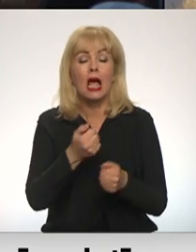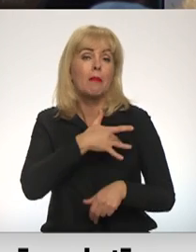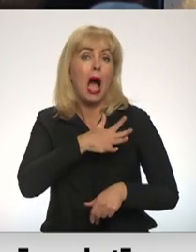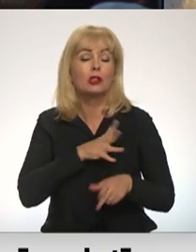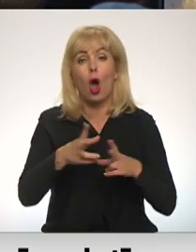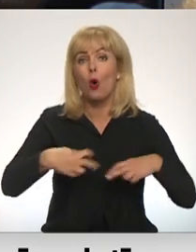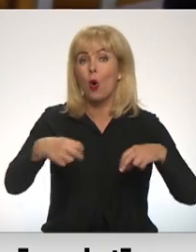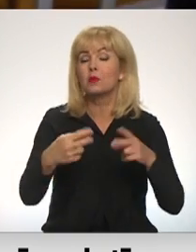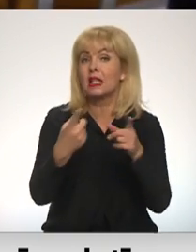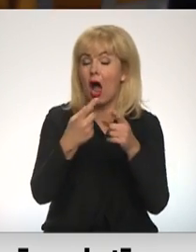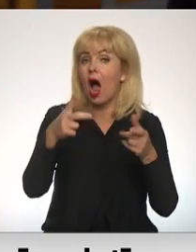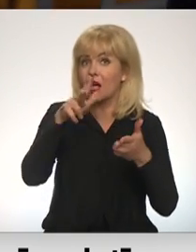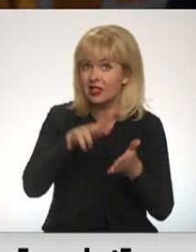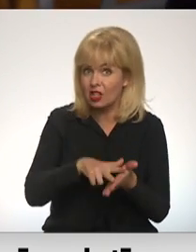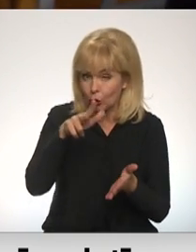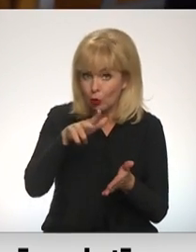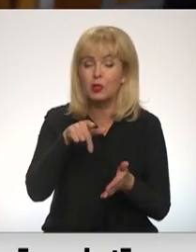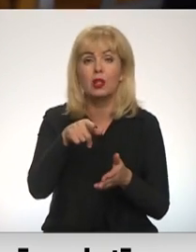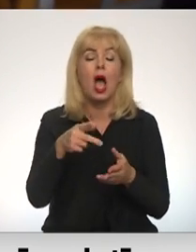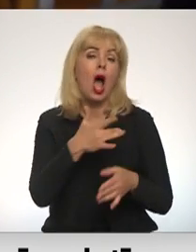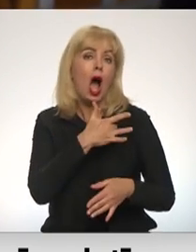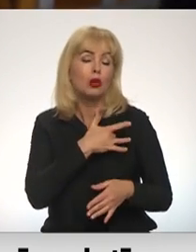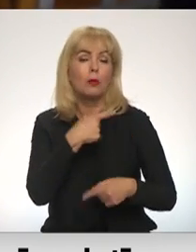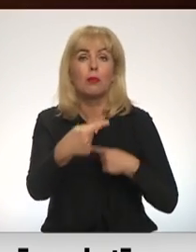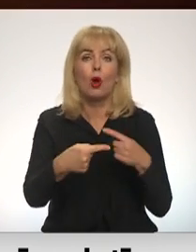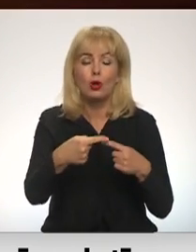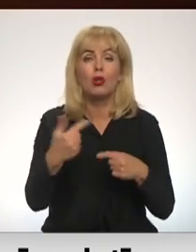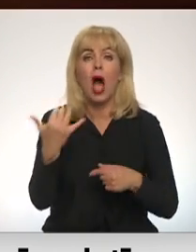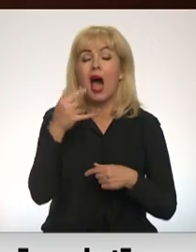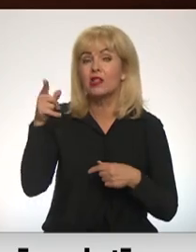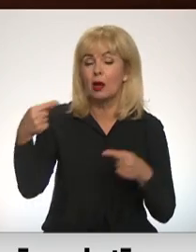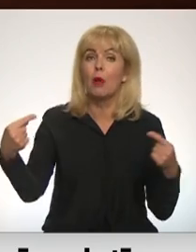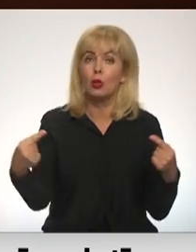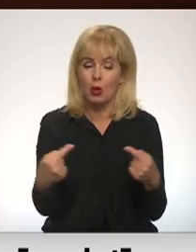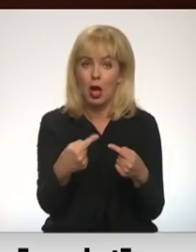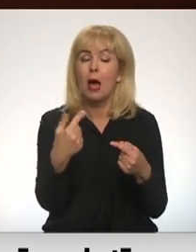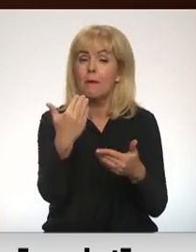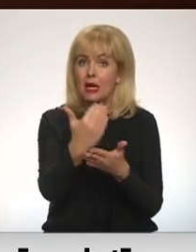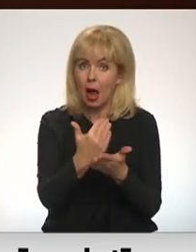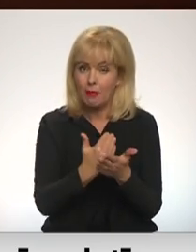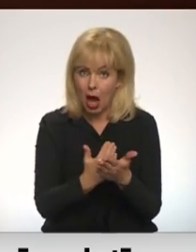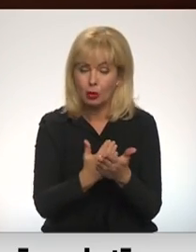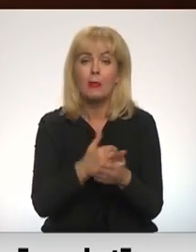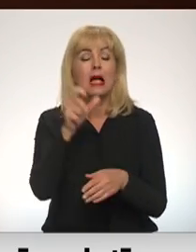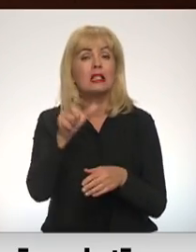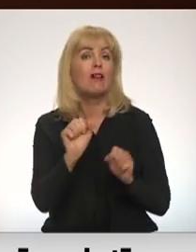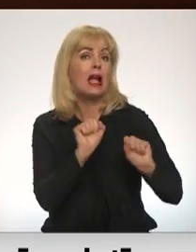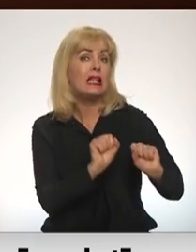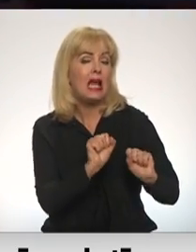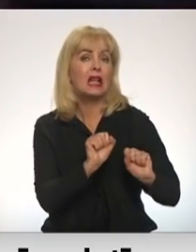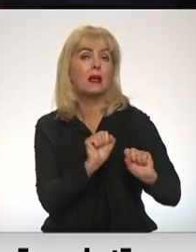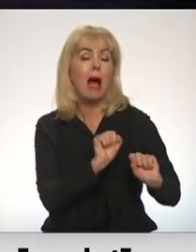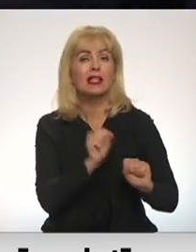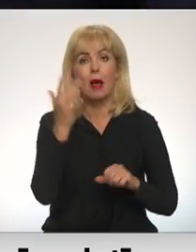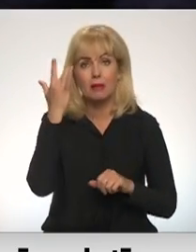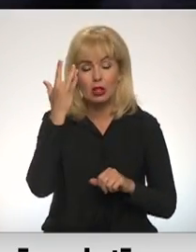atzinumu, kurā ietverts secinājums kā adopcijas procesu uz ārvalstu atbilst likumā notiektajiem bērna tiesībā aizsardzības principiem un bērna